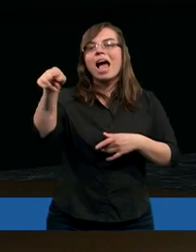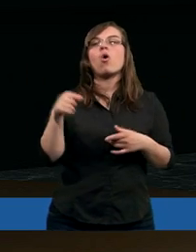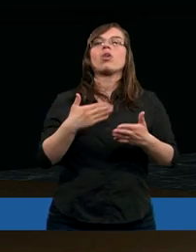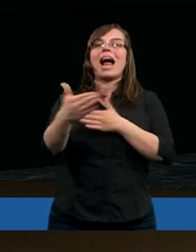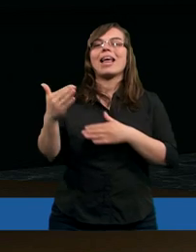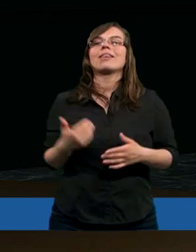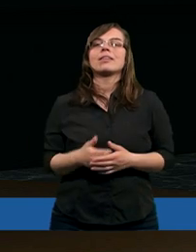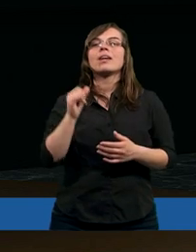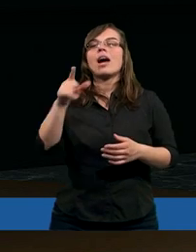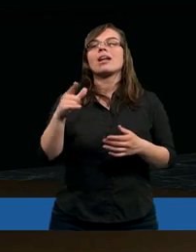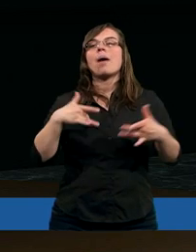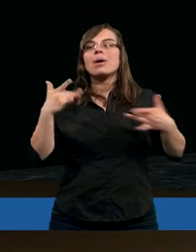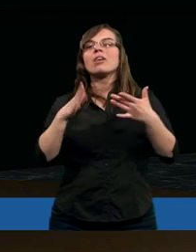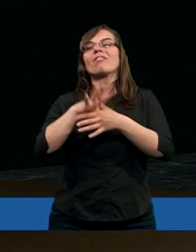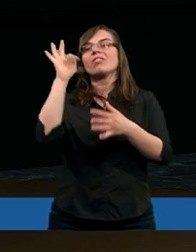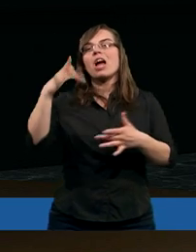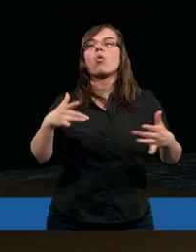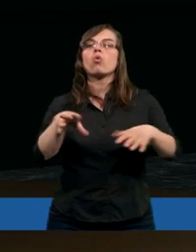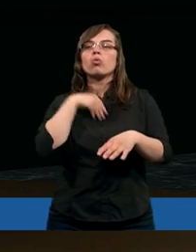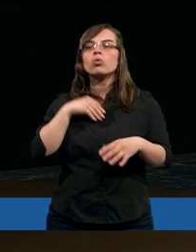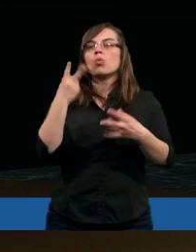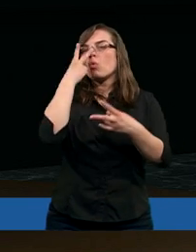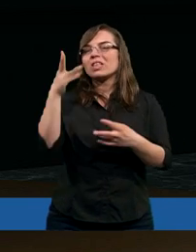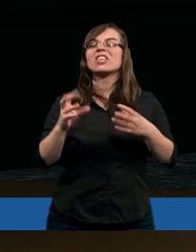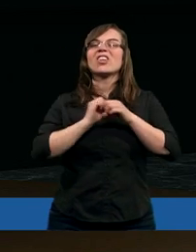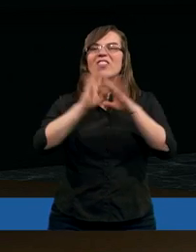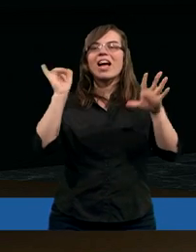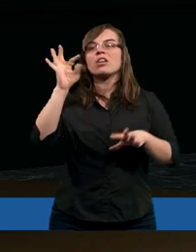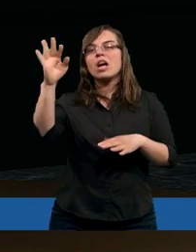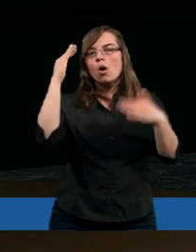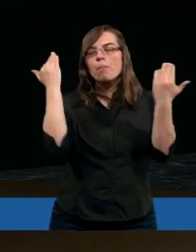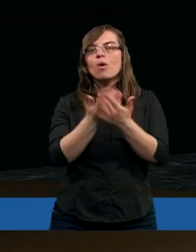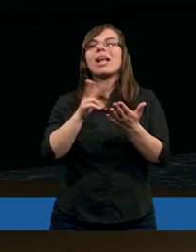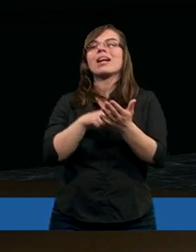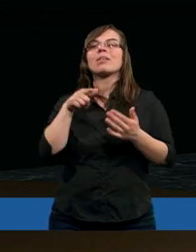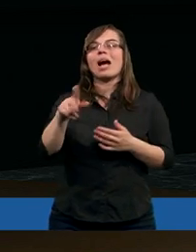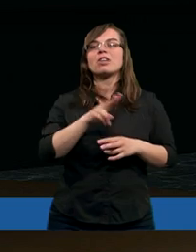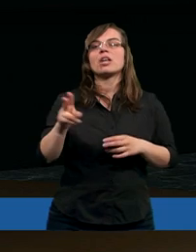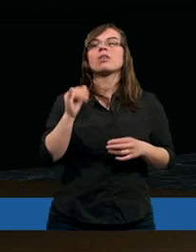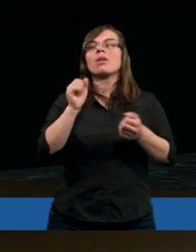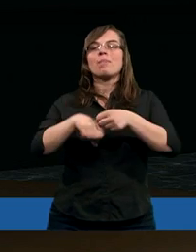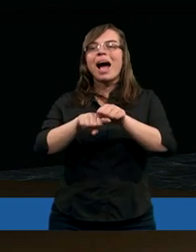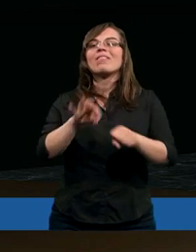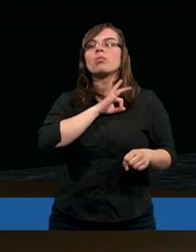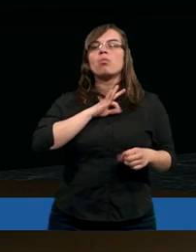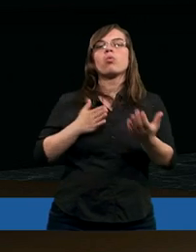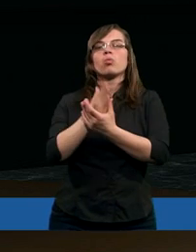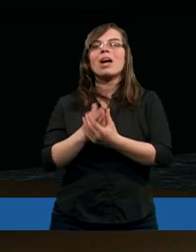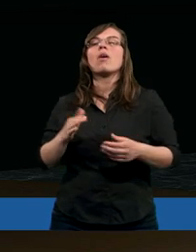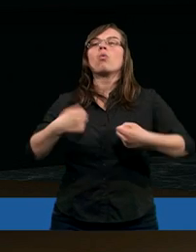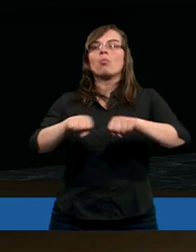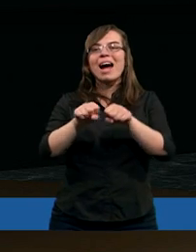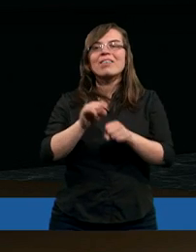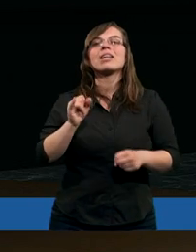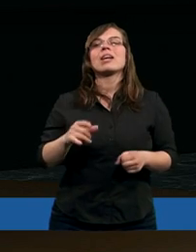Pana się spełni. Za mękę swojej duszy ujrzy światło i Jego poznaniem się nasyci. Sprawiedliwy mój sługa wielu